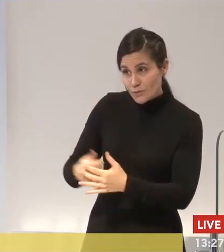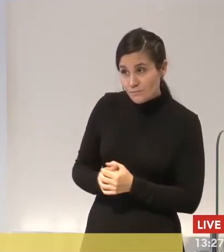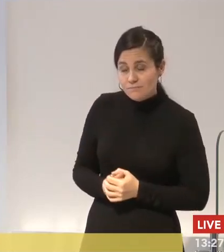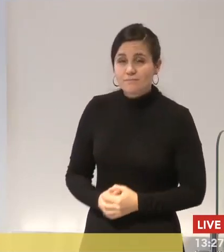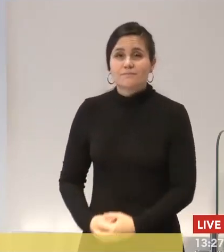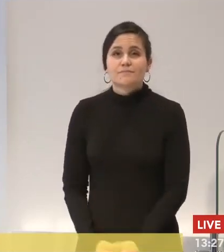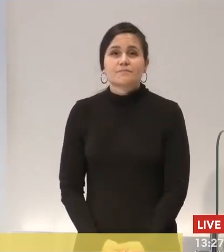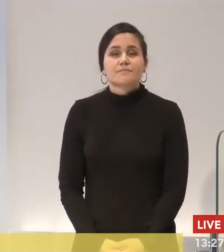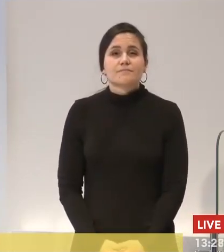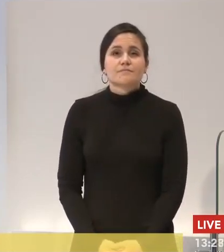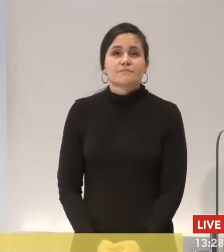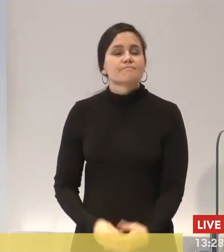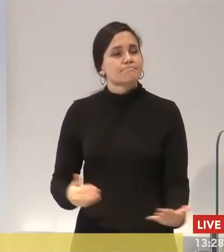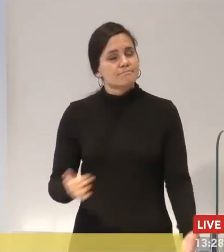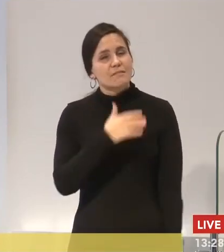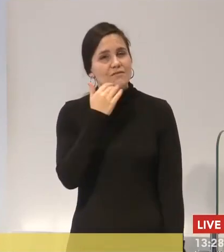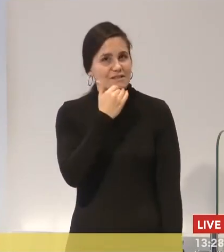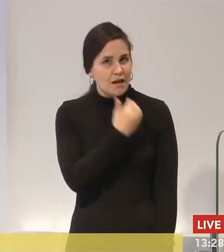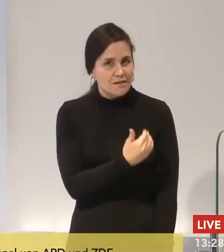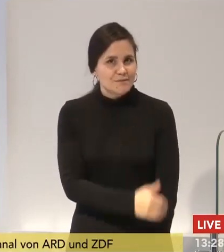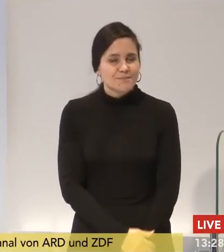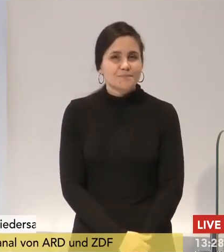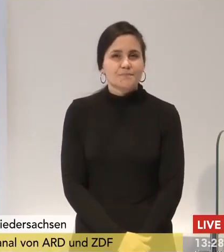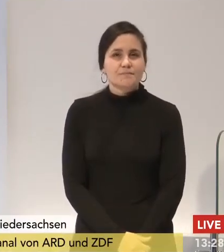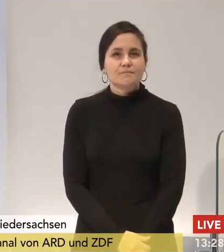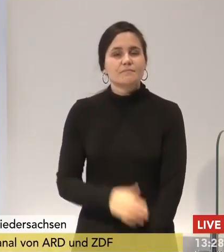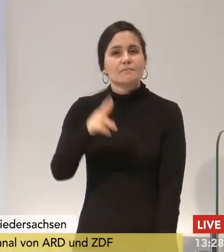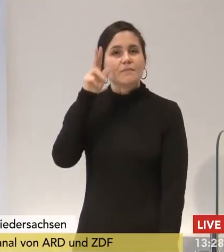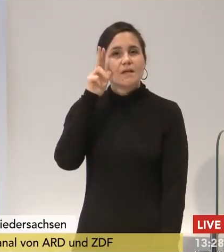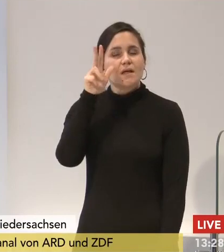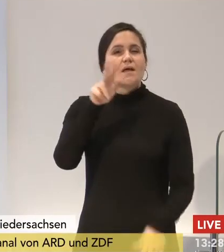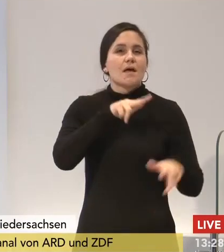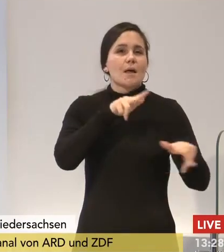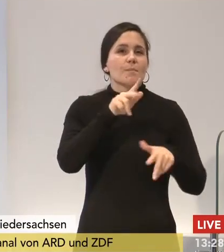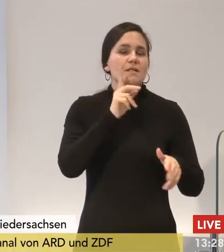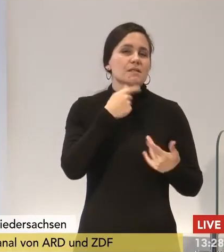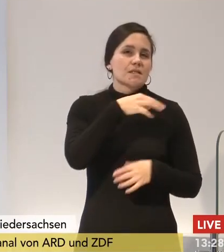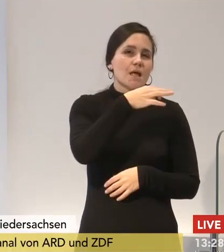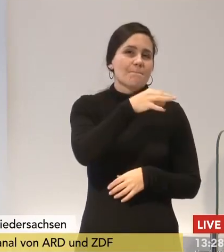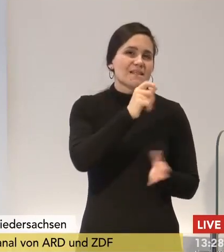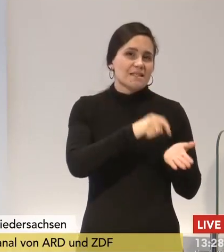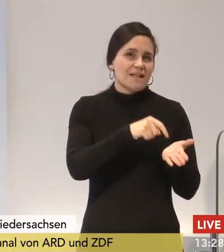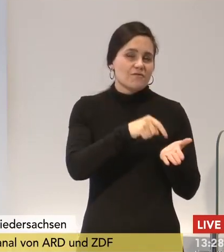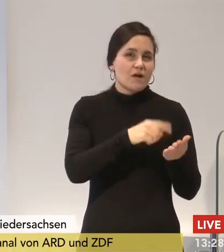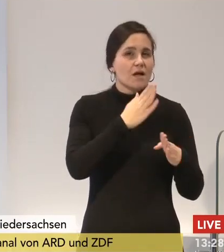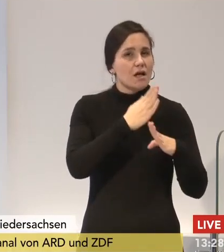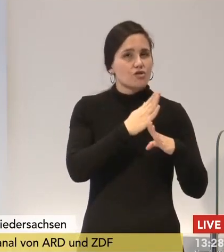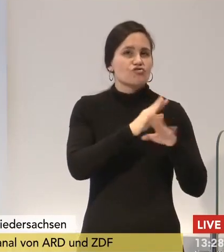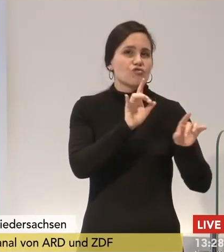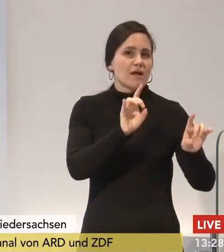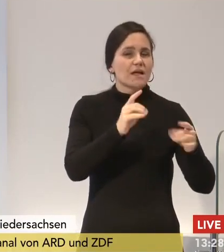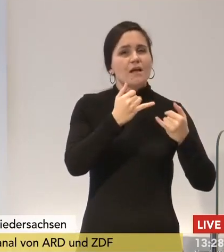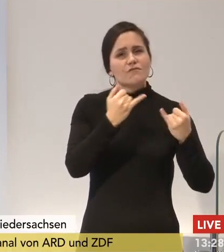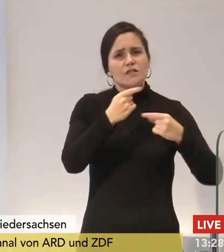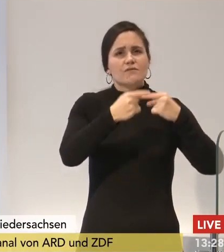Vielen Dank. Herr Ministerpräsident Weiler hat ja den grundsätzlichen Fahrplan, erläutert auch das Verfahren vorgestellt. Ich will das